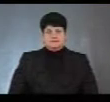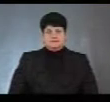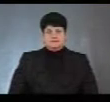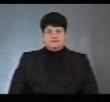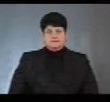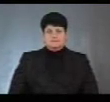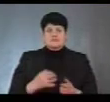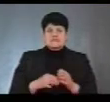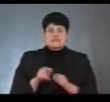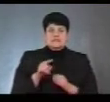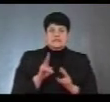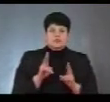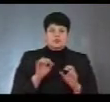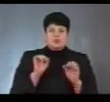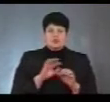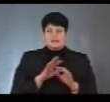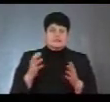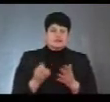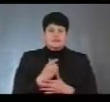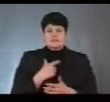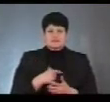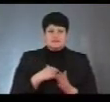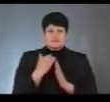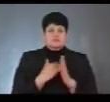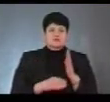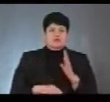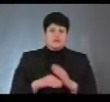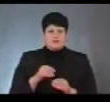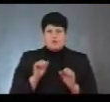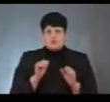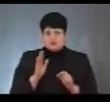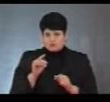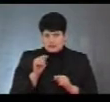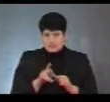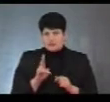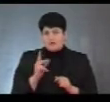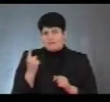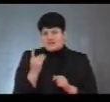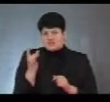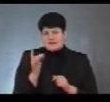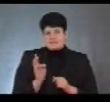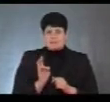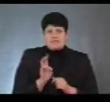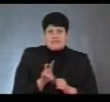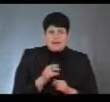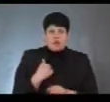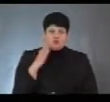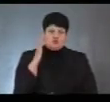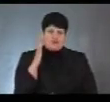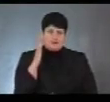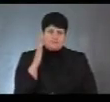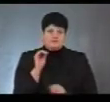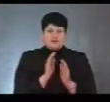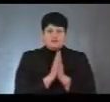Серед тих, хто може не знайти себе у списку виборців, можуть бути ті, хто вперше піде цього року голосувати. Прошу